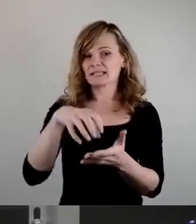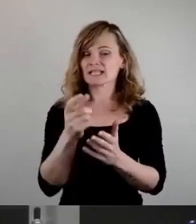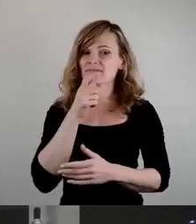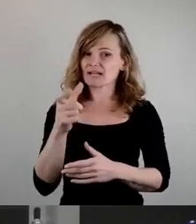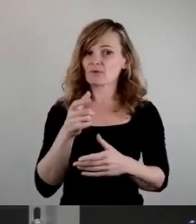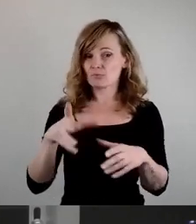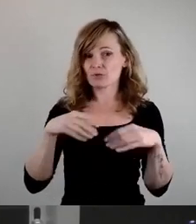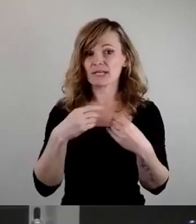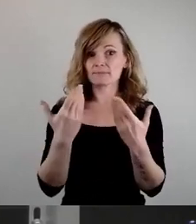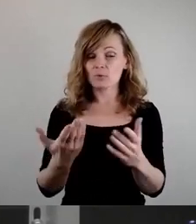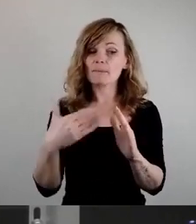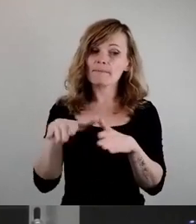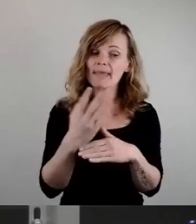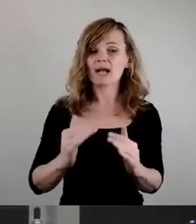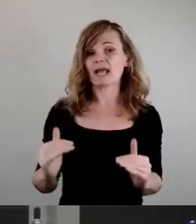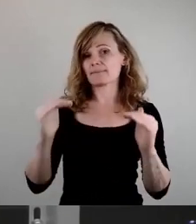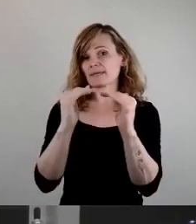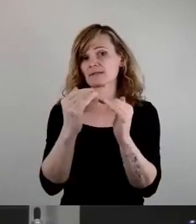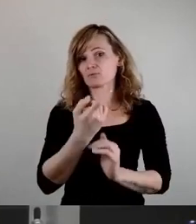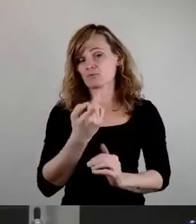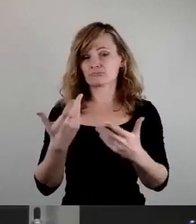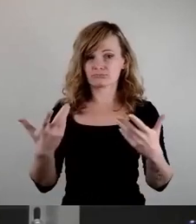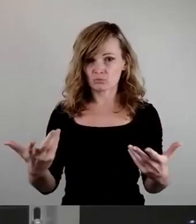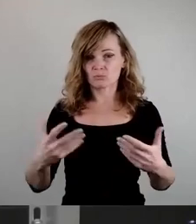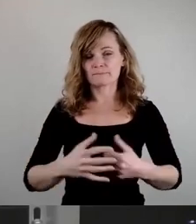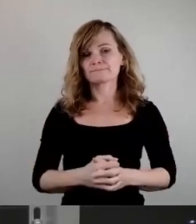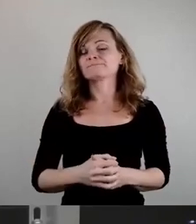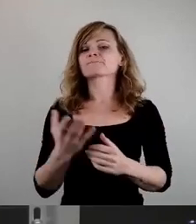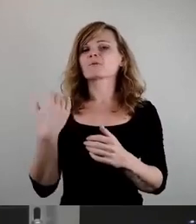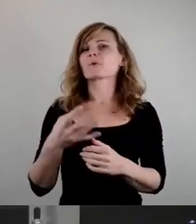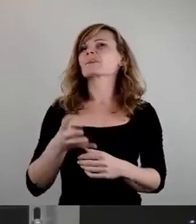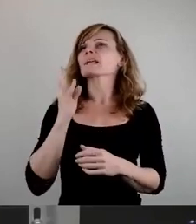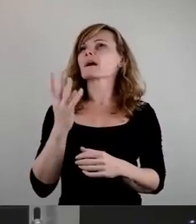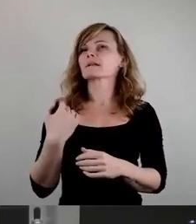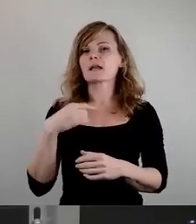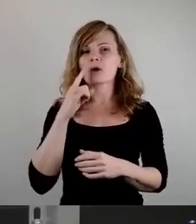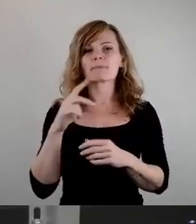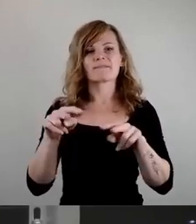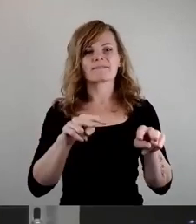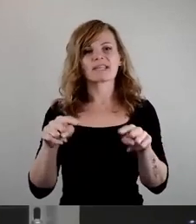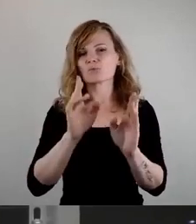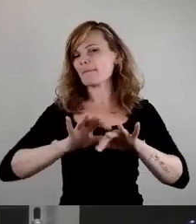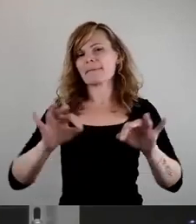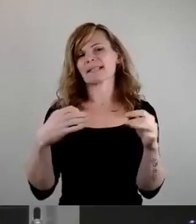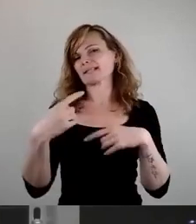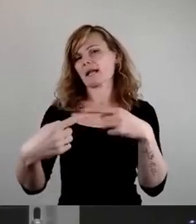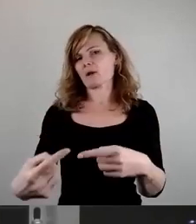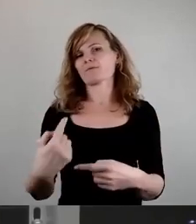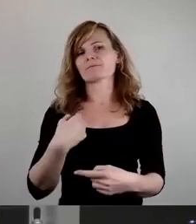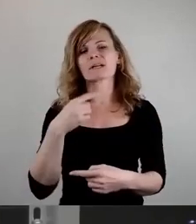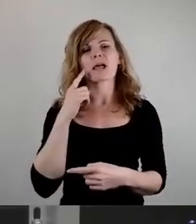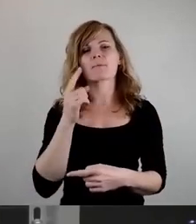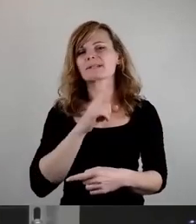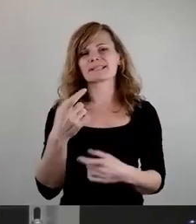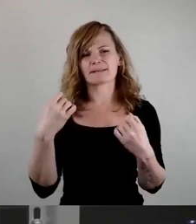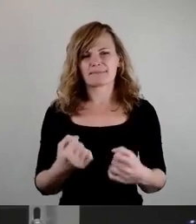mehr Gleichberechtigung gibt. Und wie gesagt, vor vier Jahren, das ist, glaube ich, das Video, was am besten gelaufen ist. Ich glaube aber nicht, die meisten